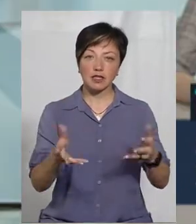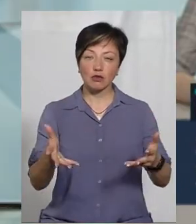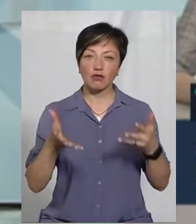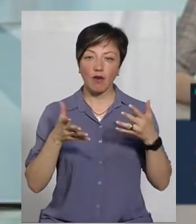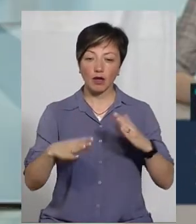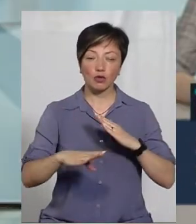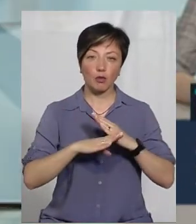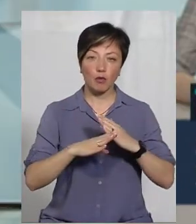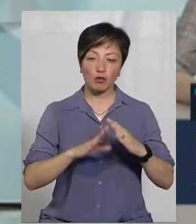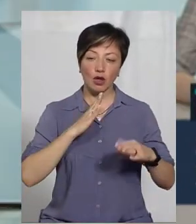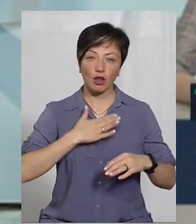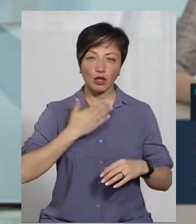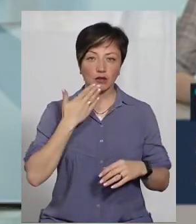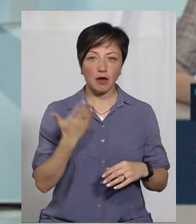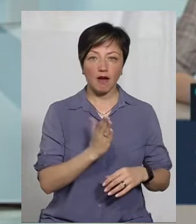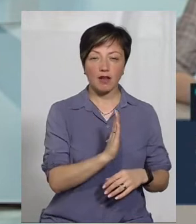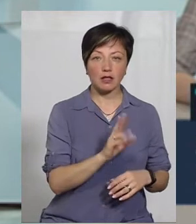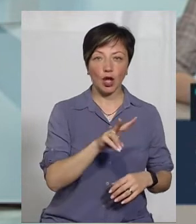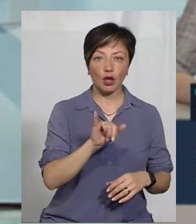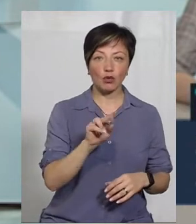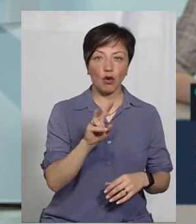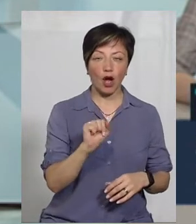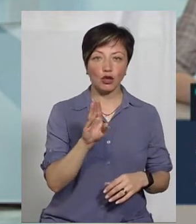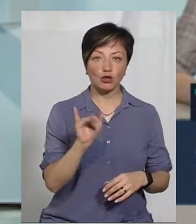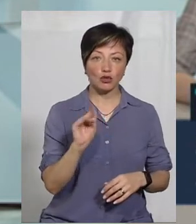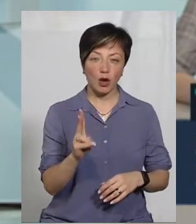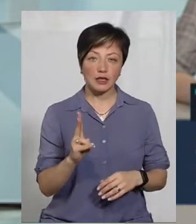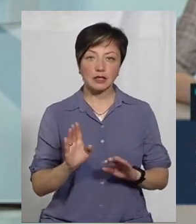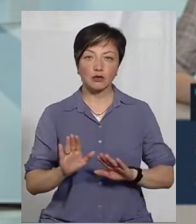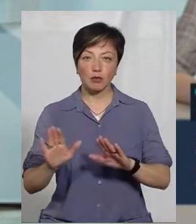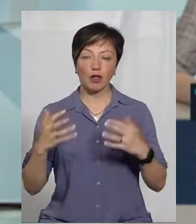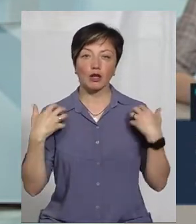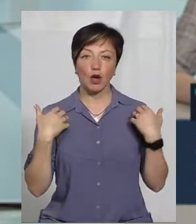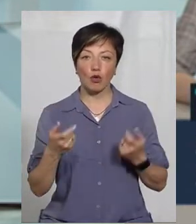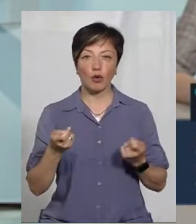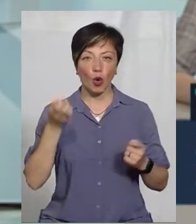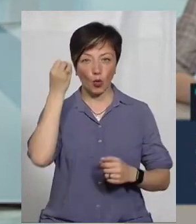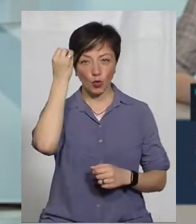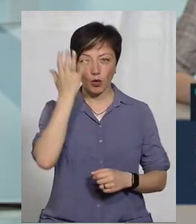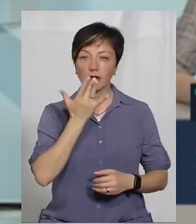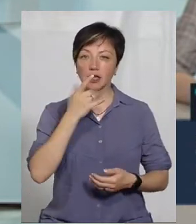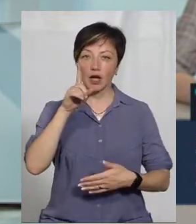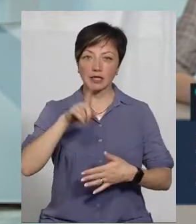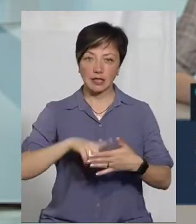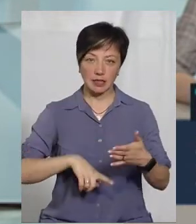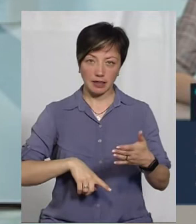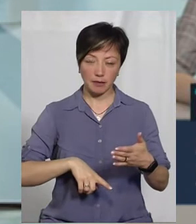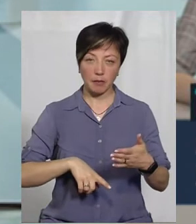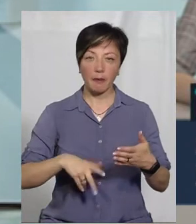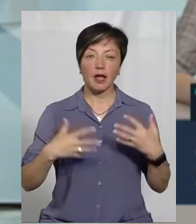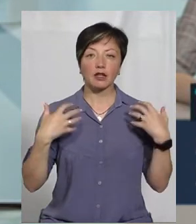це нам допоможуть наші спікери Валентина Лукашук, заступниця начальника управління культури, національностей та релігій,